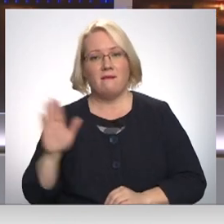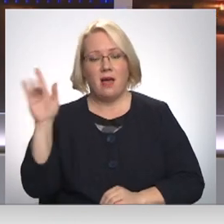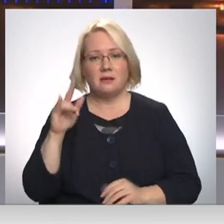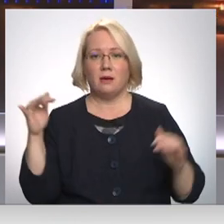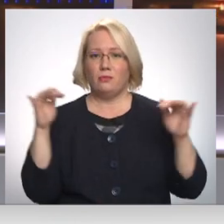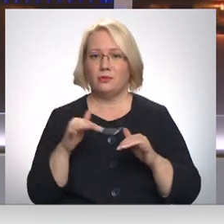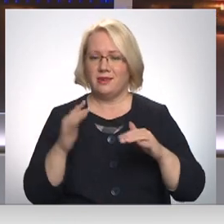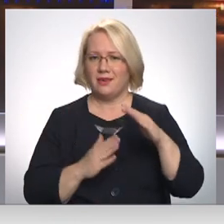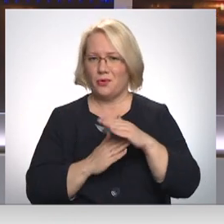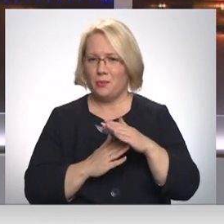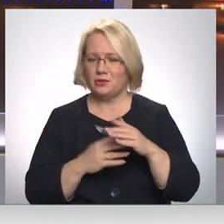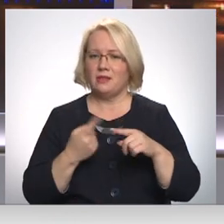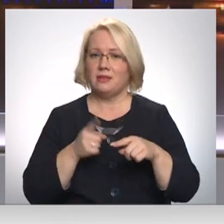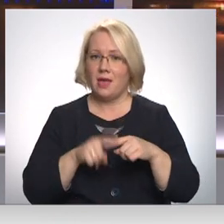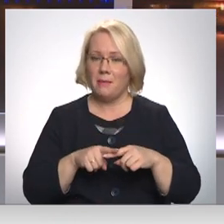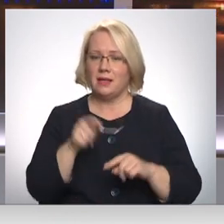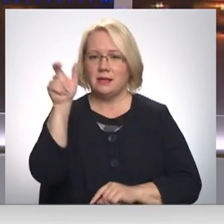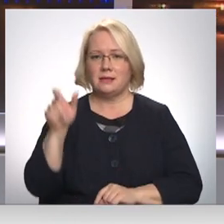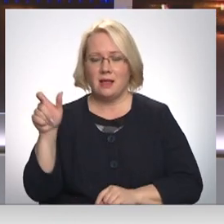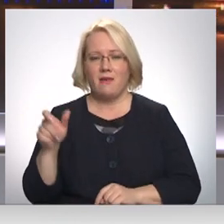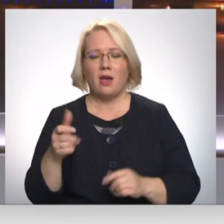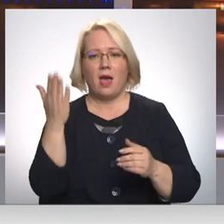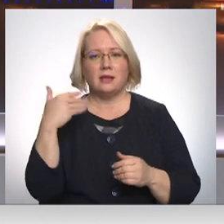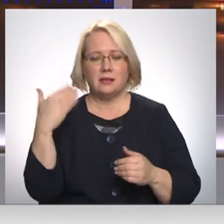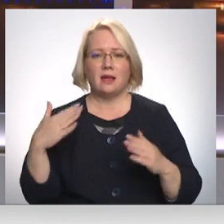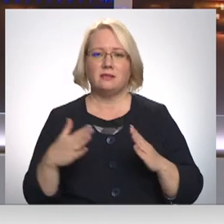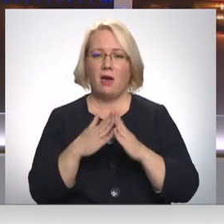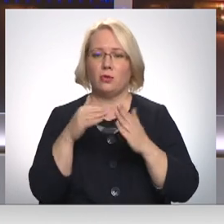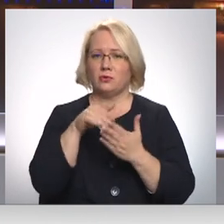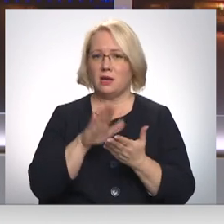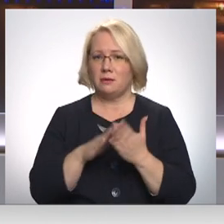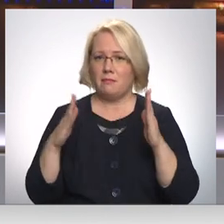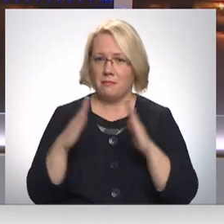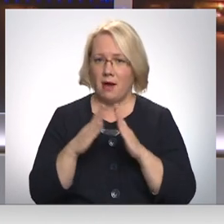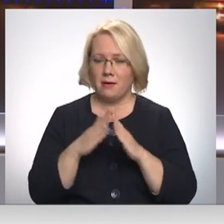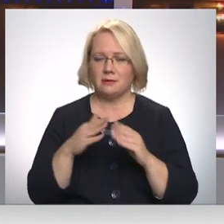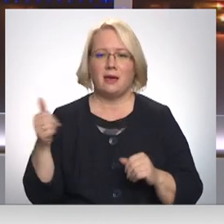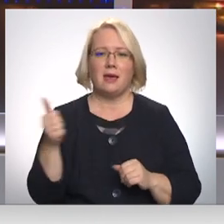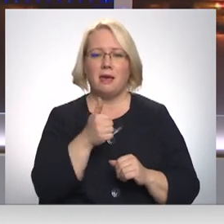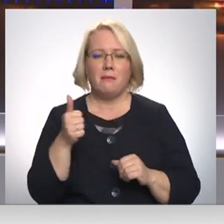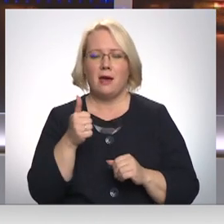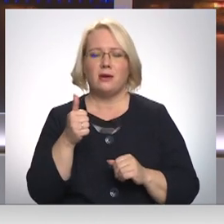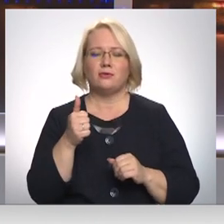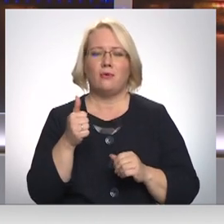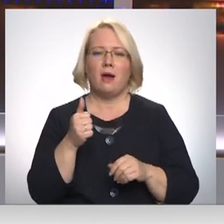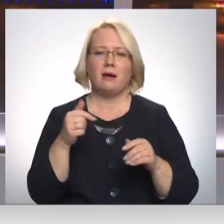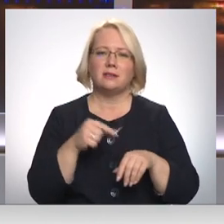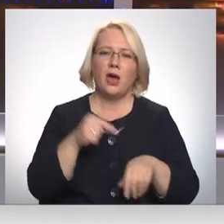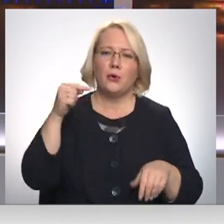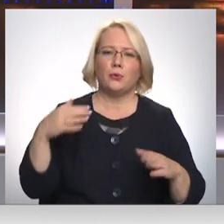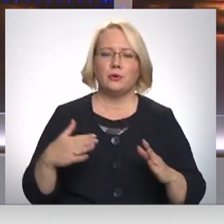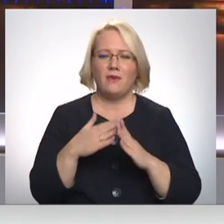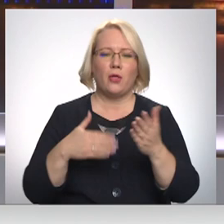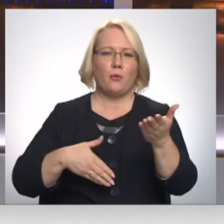pulcēšanās ierobežojumi, tāpēc cilvēki aicināt svētku svinēt mājās. Kā āllež īpašo klātbūtnes sajūtu palīdzēs vairot Latvijas